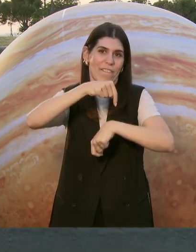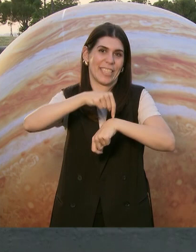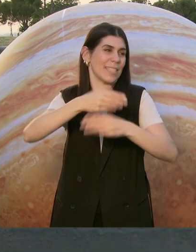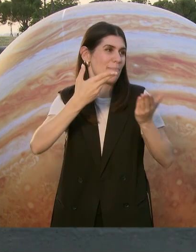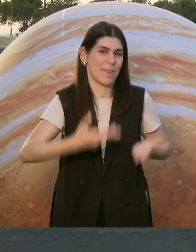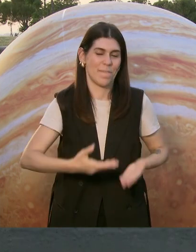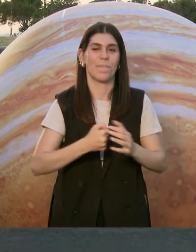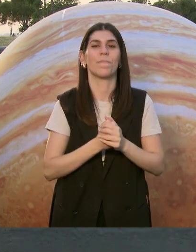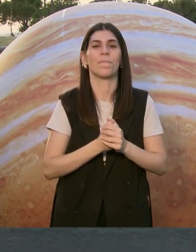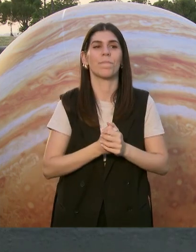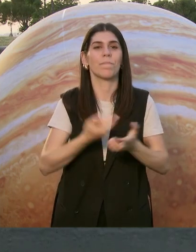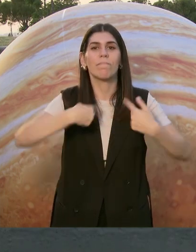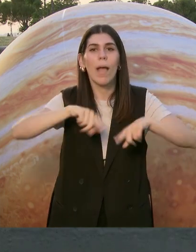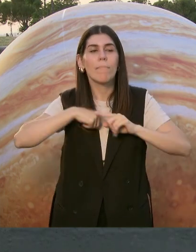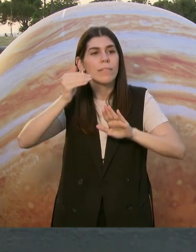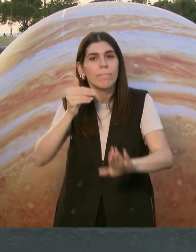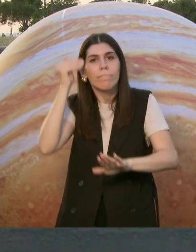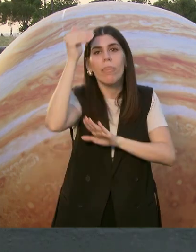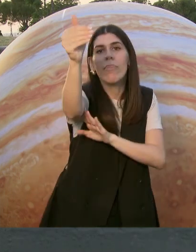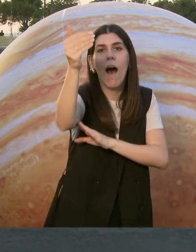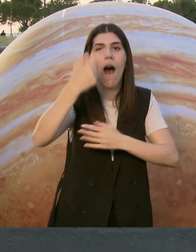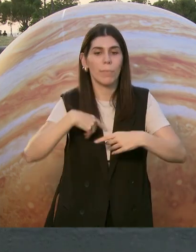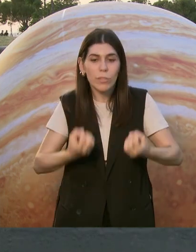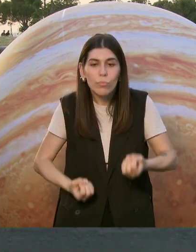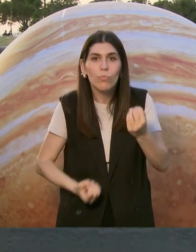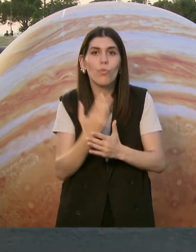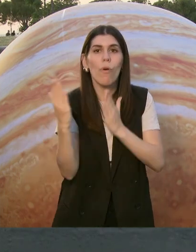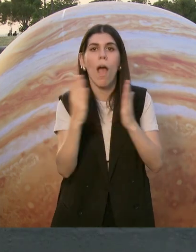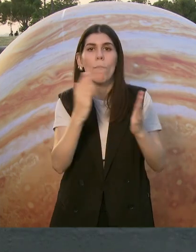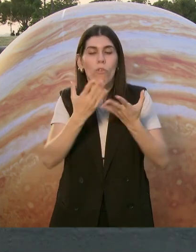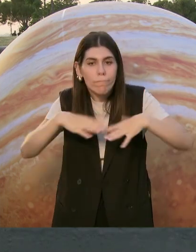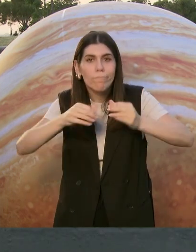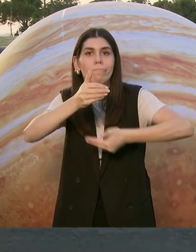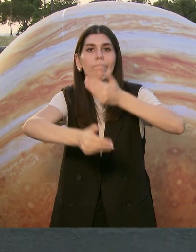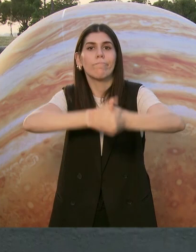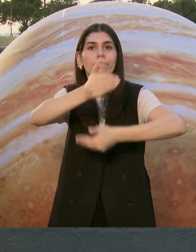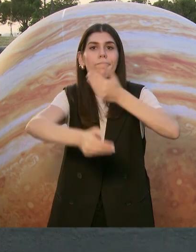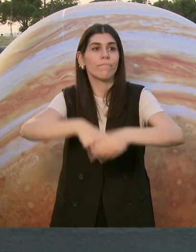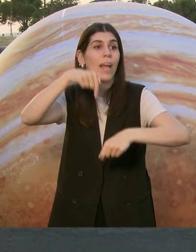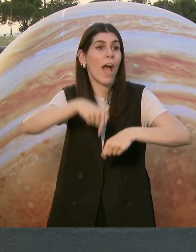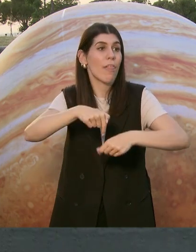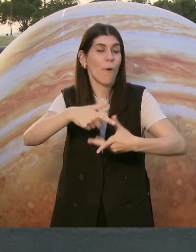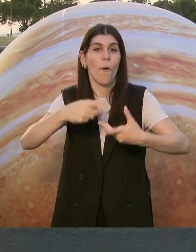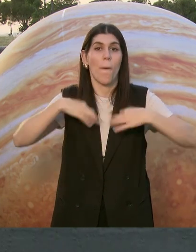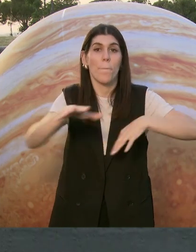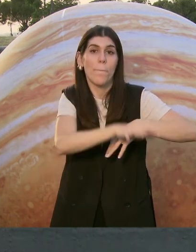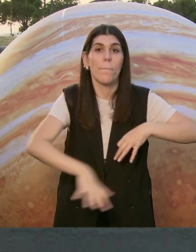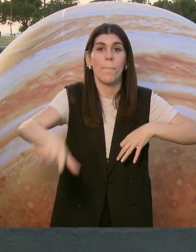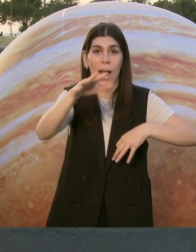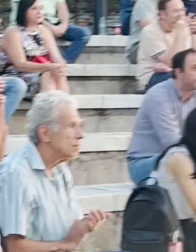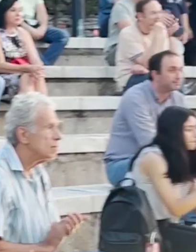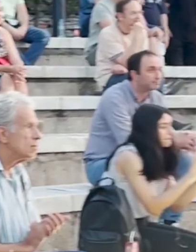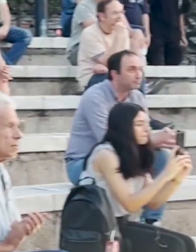Είμαστε το αύριο. Η νέα εποχή ξεκίνησε εδώ στο Πάρκο των Νέων Εποχών στην όμορφη Θεσσαλονίκη μας.